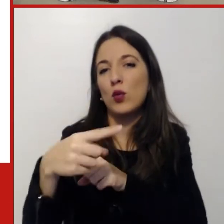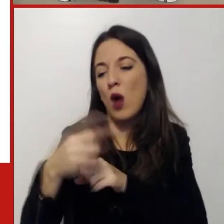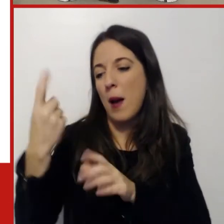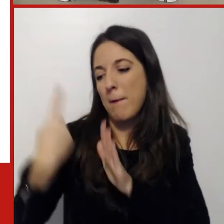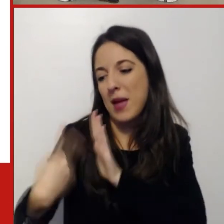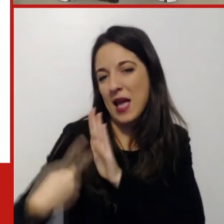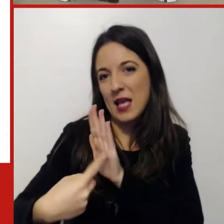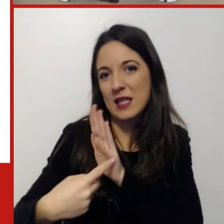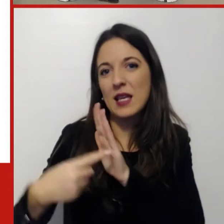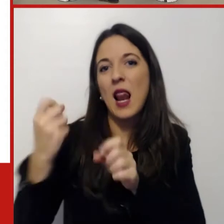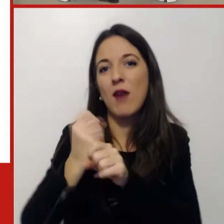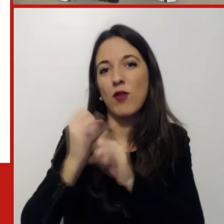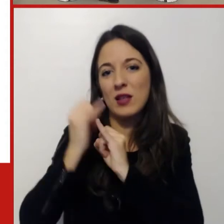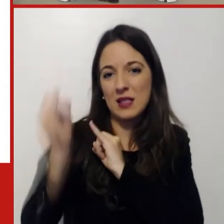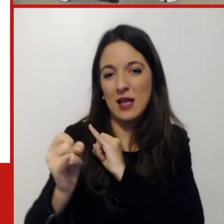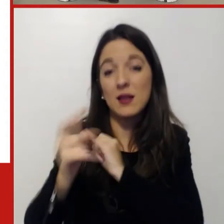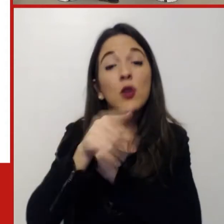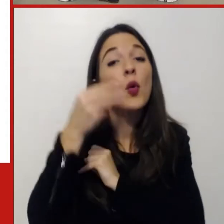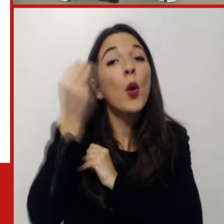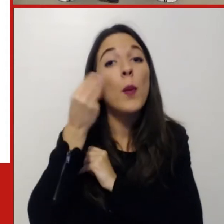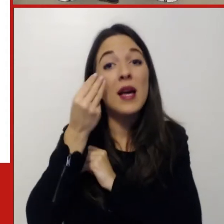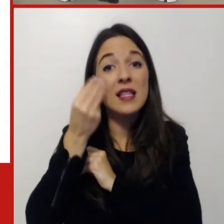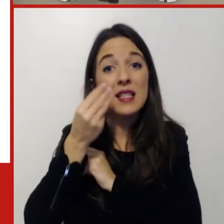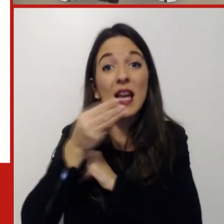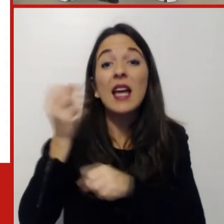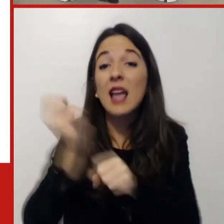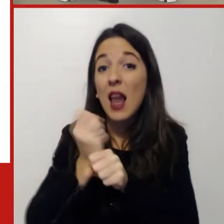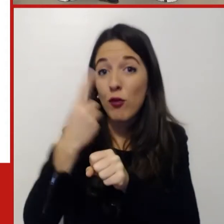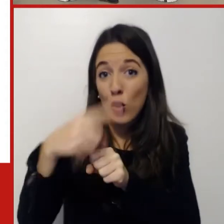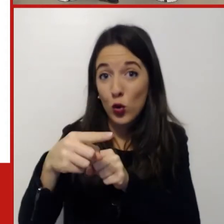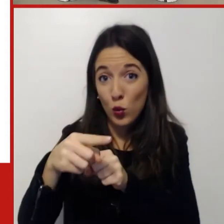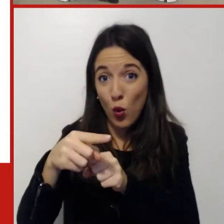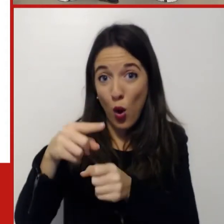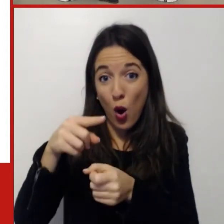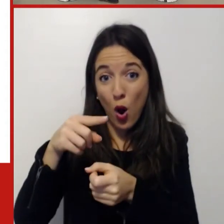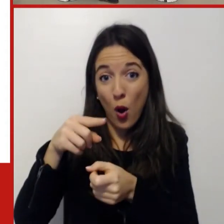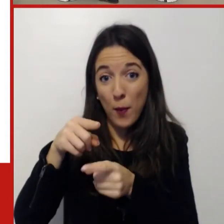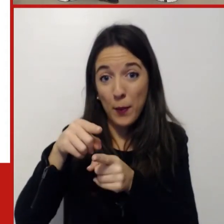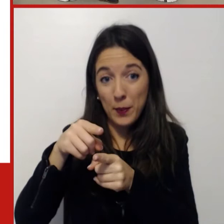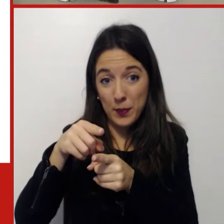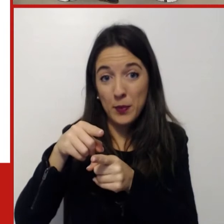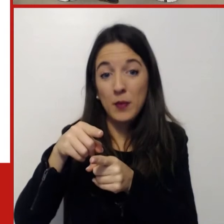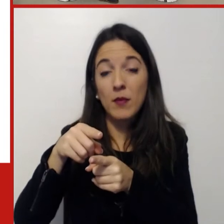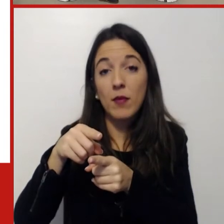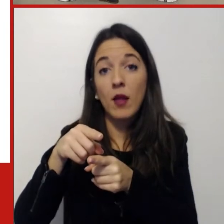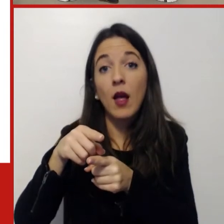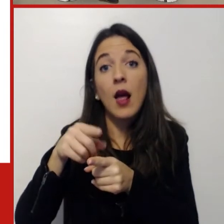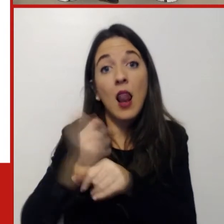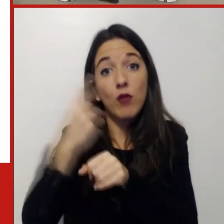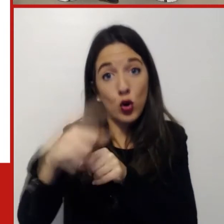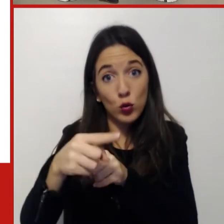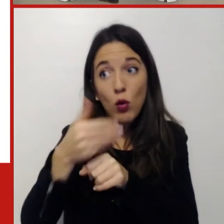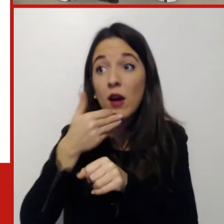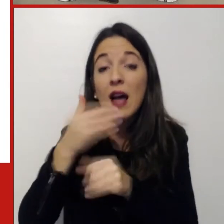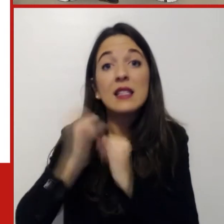abbia la continuità nello svolgimento... Abbia garantito. Abbia garantito, scusate il typo, la continuità nello svolgimento delle tue attività.